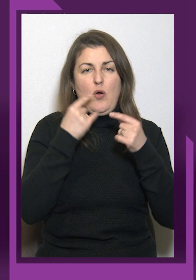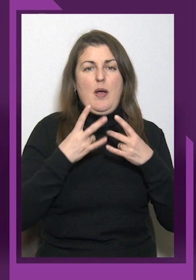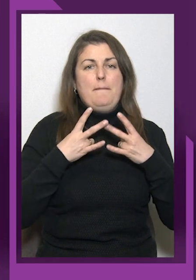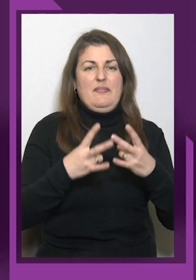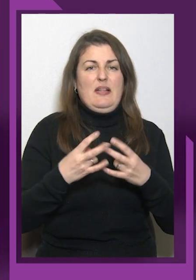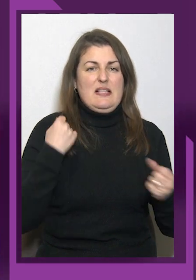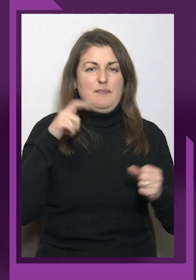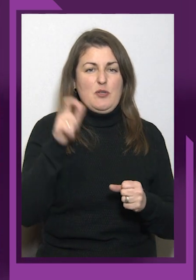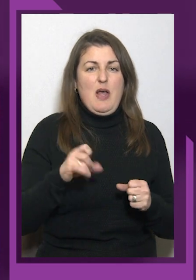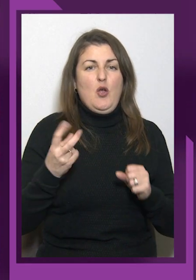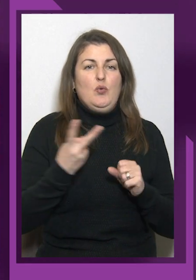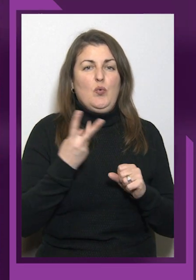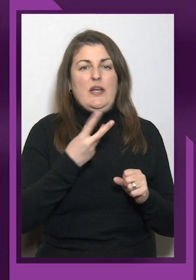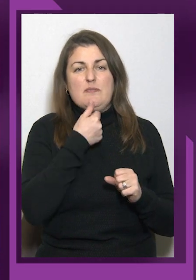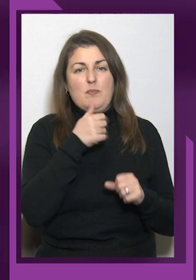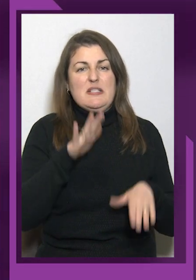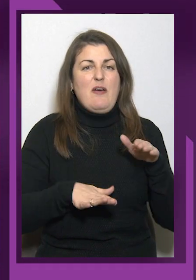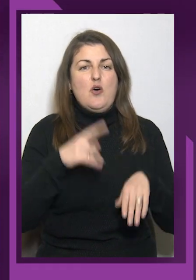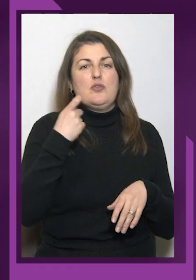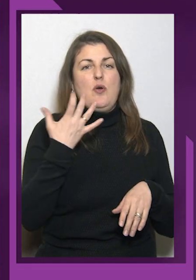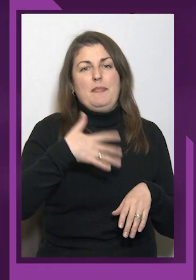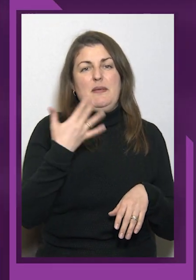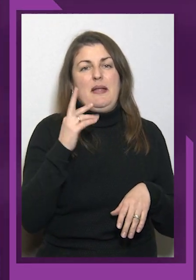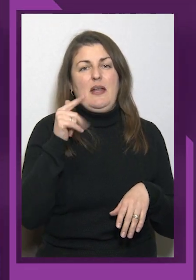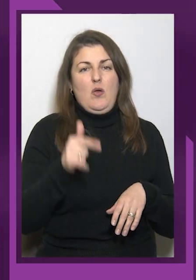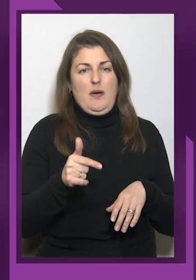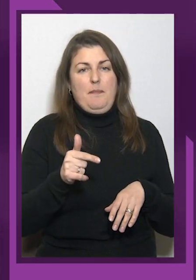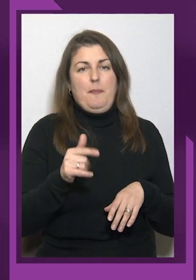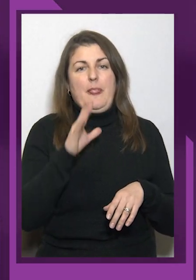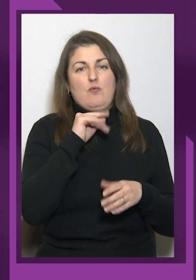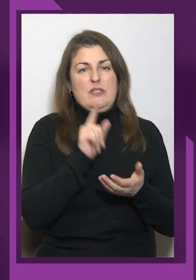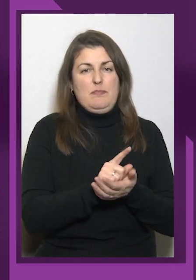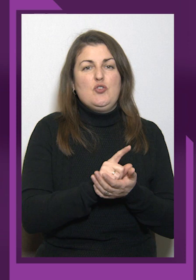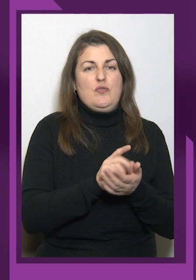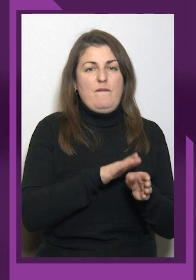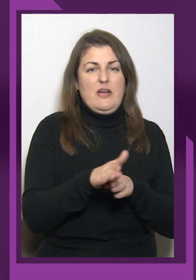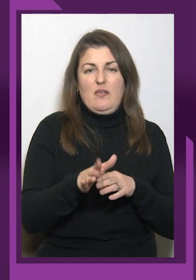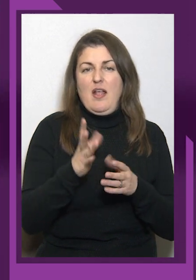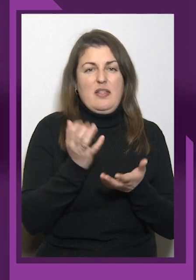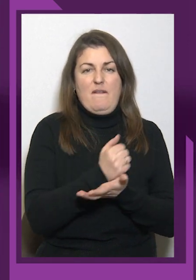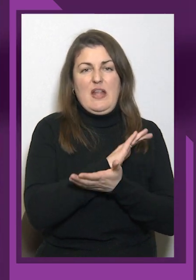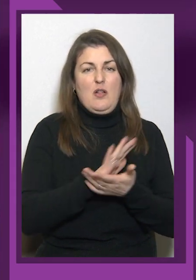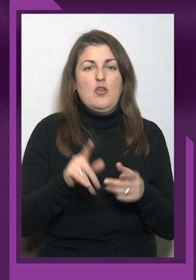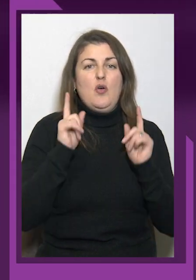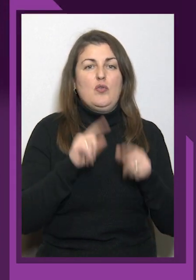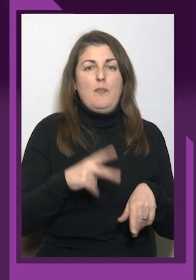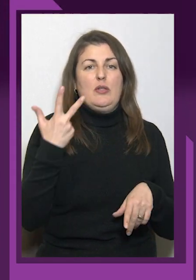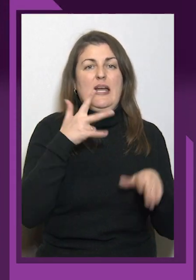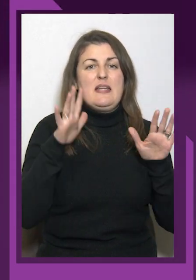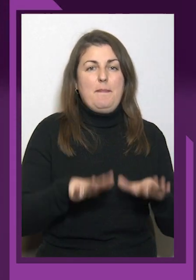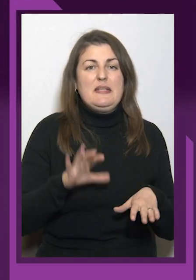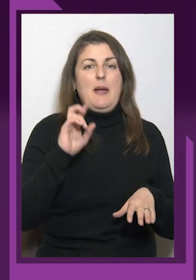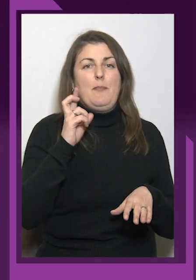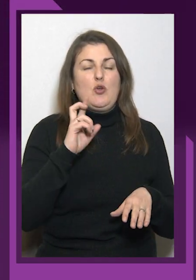кілограмів успішно виконати не вдалося. Тому третє місце і бронзові медалі Чемпіонату Європи та відкритого Чемпіонату